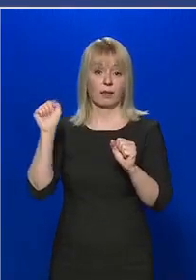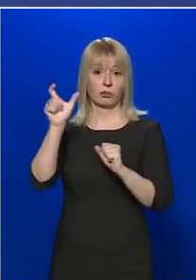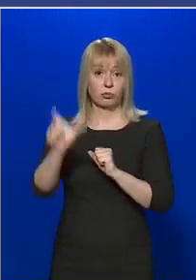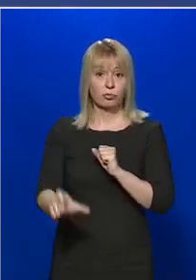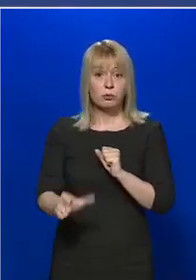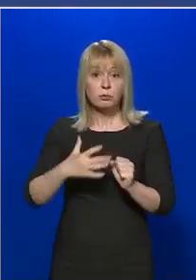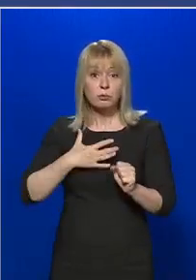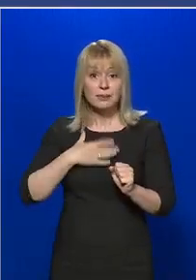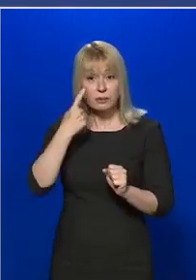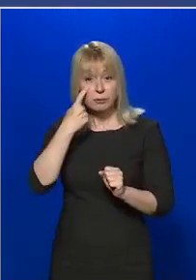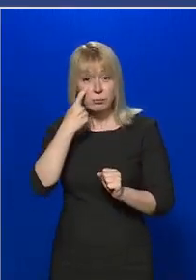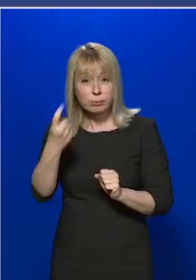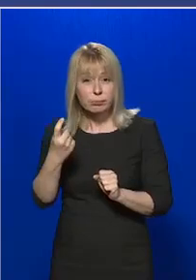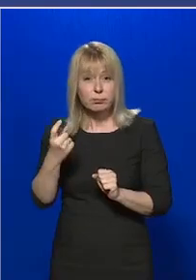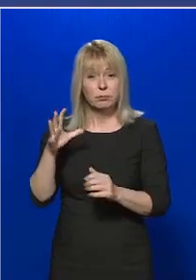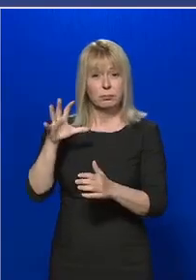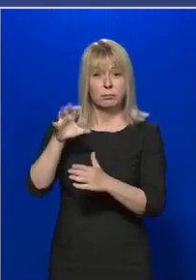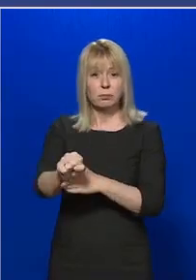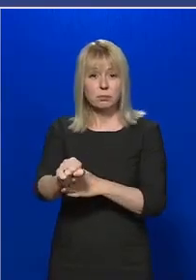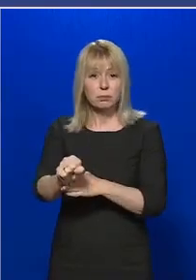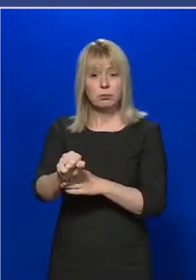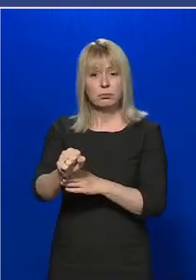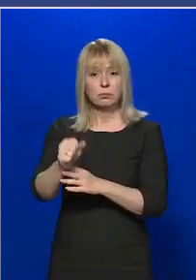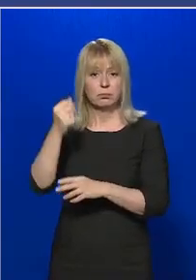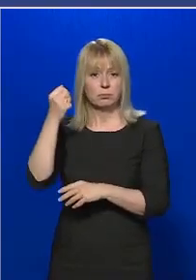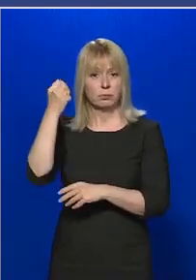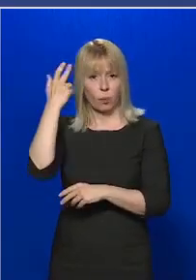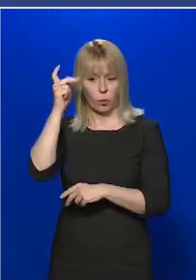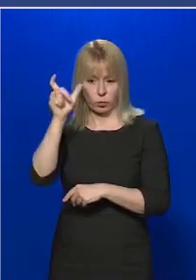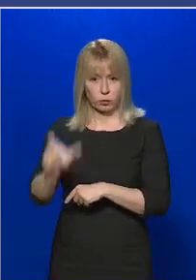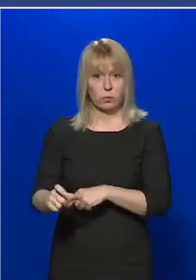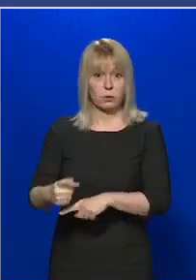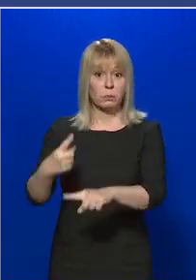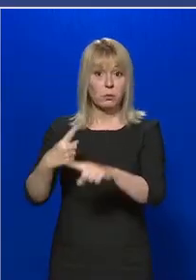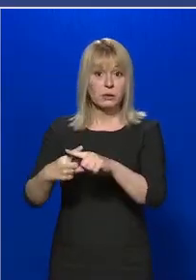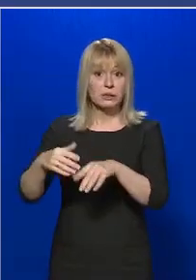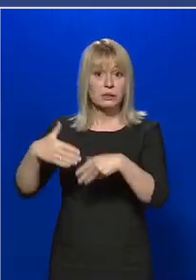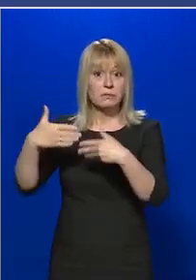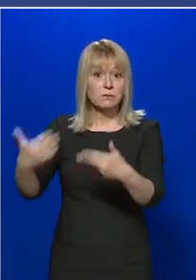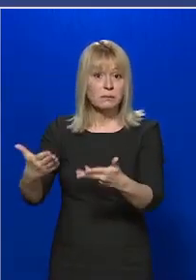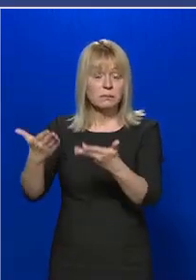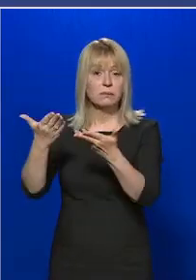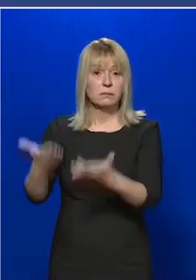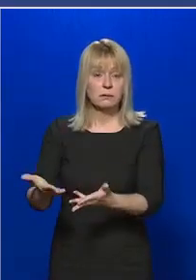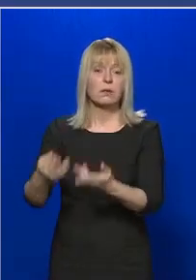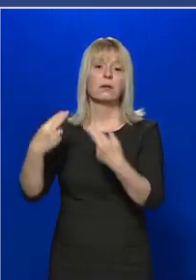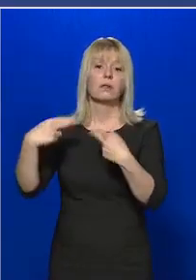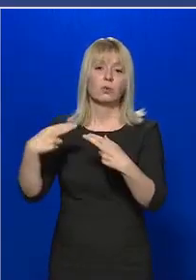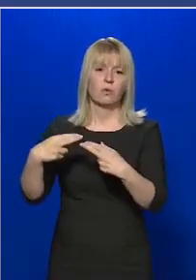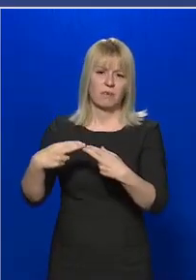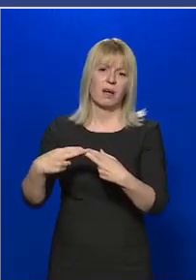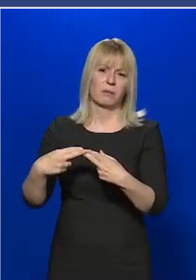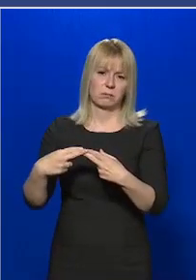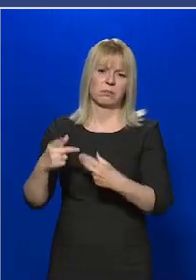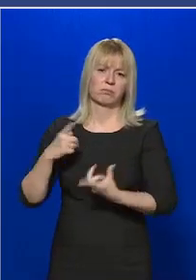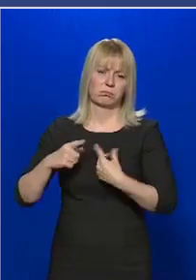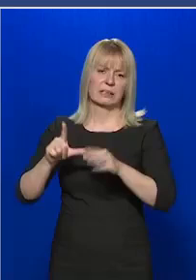hét gondozott pozitivitásával kapcsolatban további hét